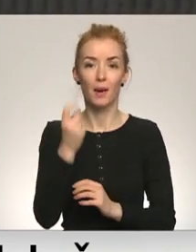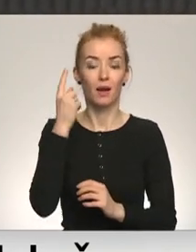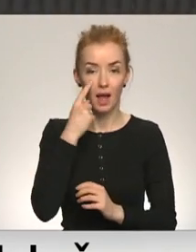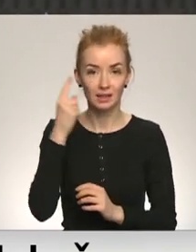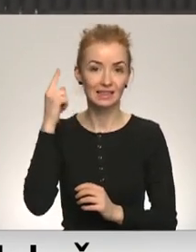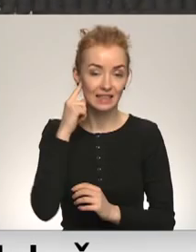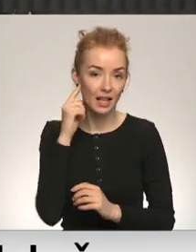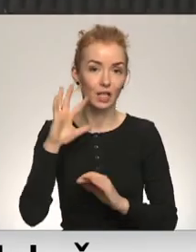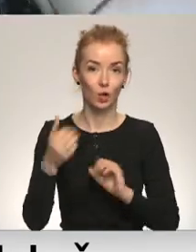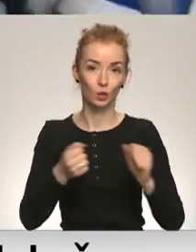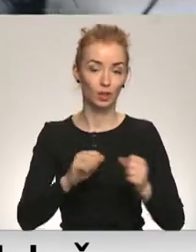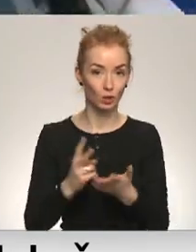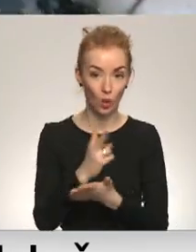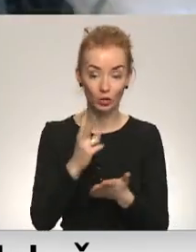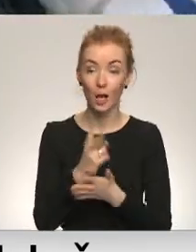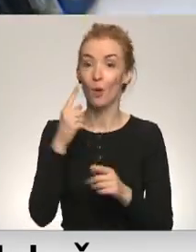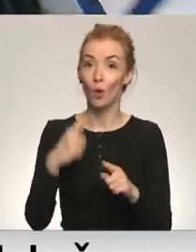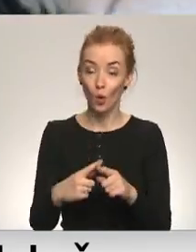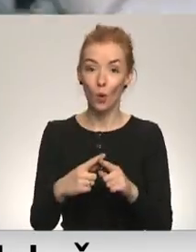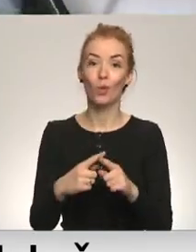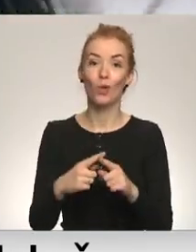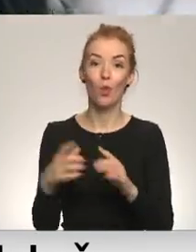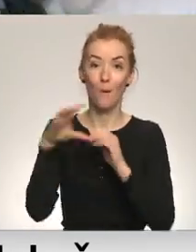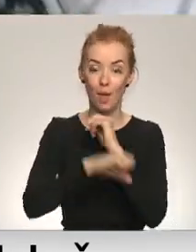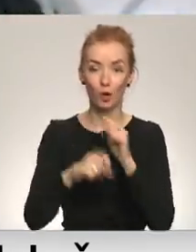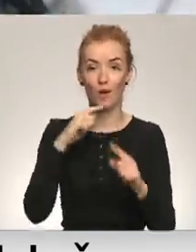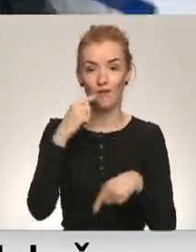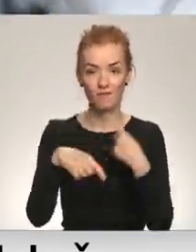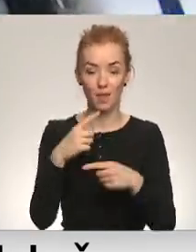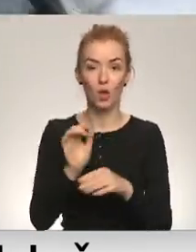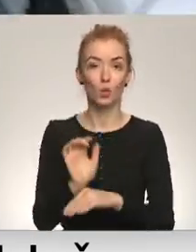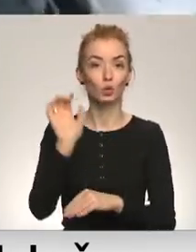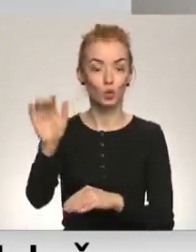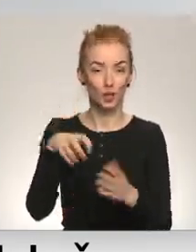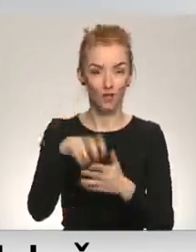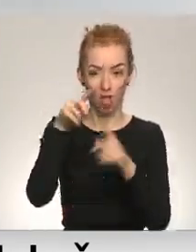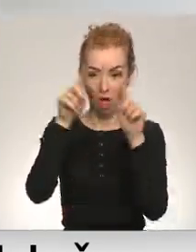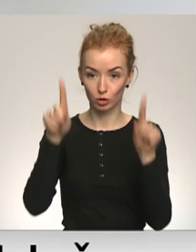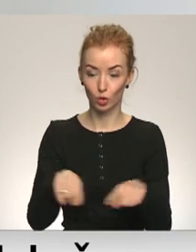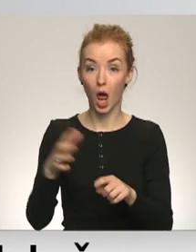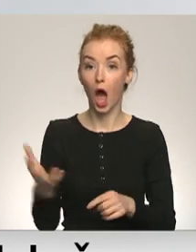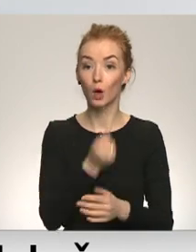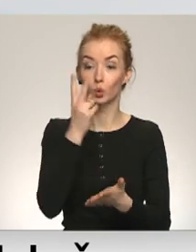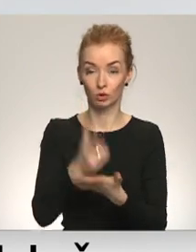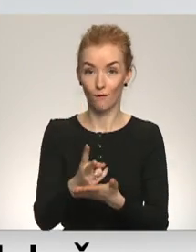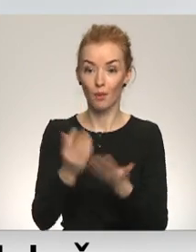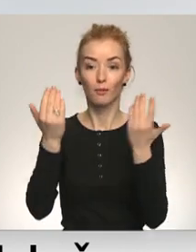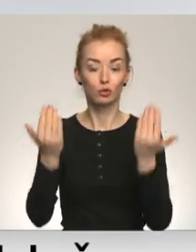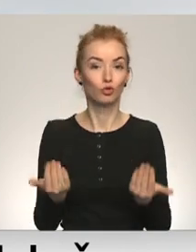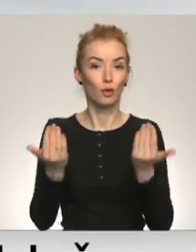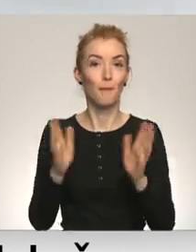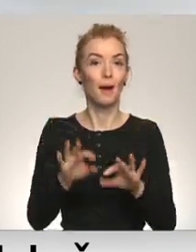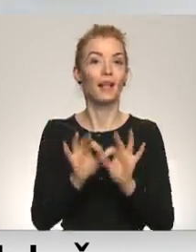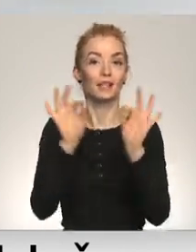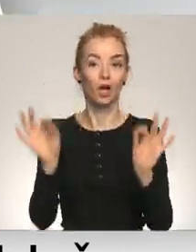traucējumiem. Un maratonu noslēgumākā ierastas amatpersonā nosūtīta vēstulēru uzdevumiem. Šodien par iesākto un